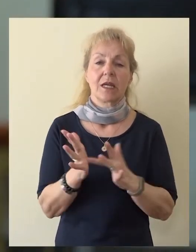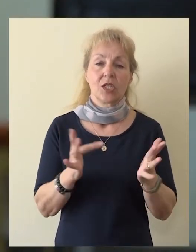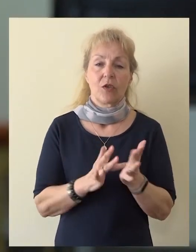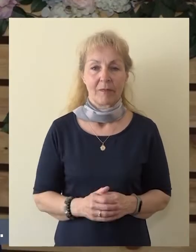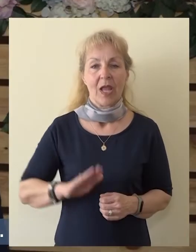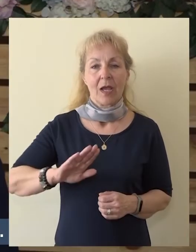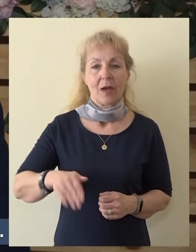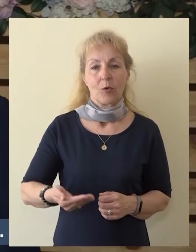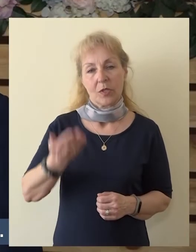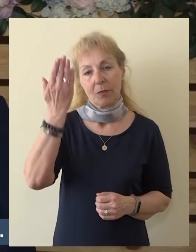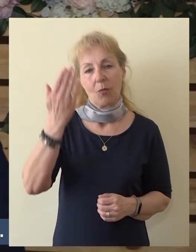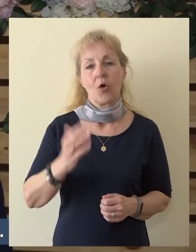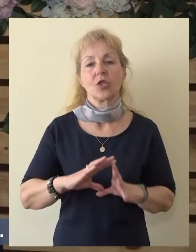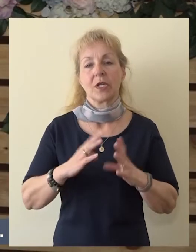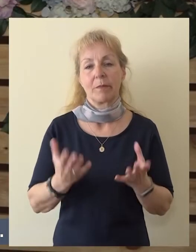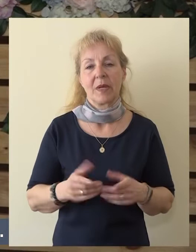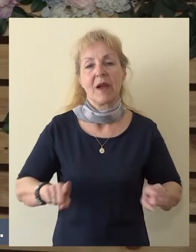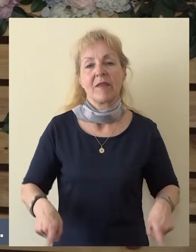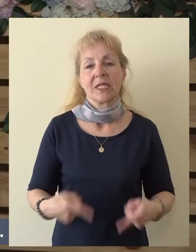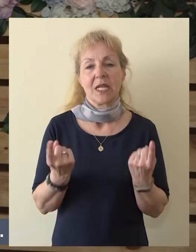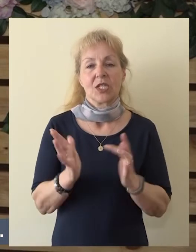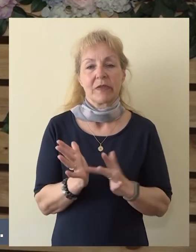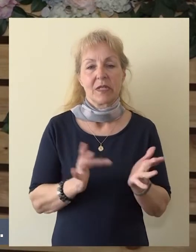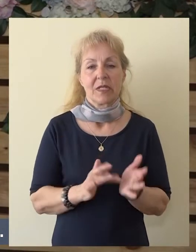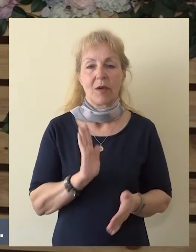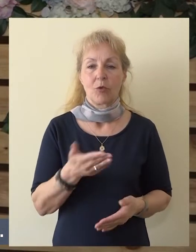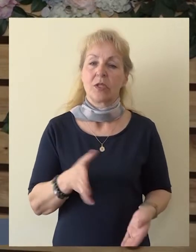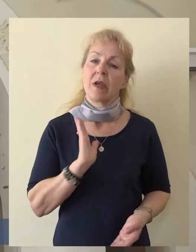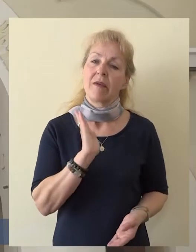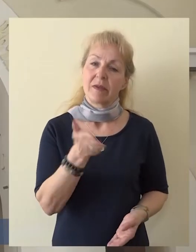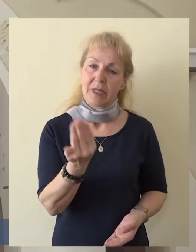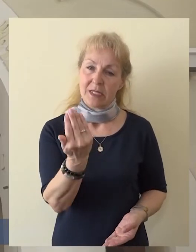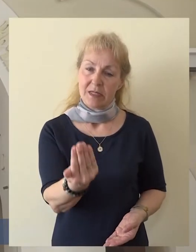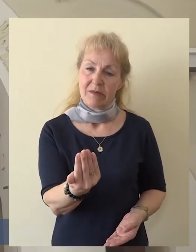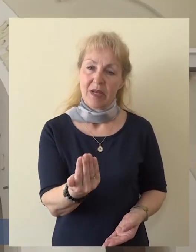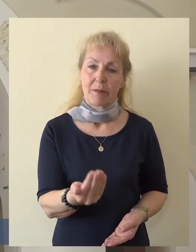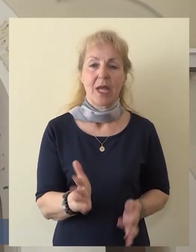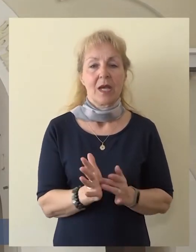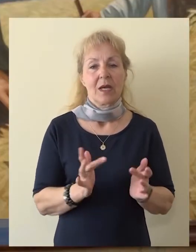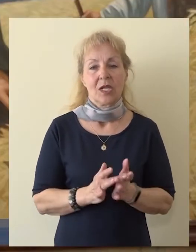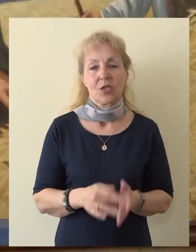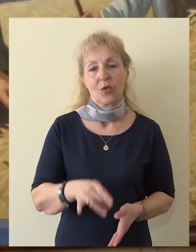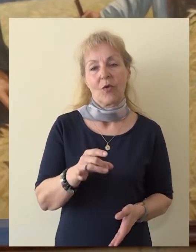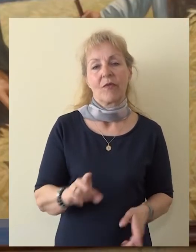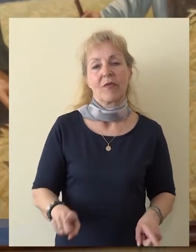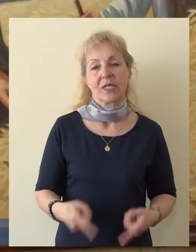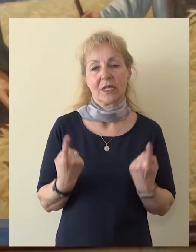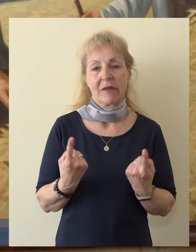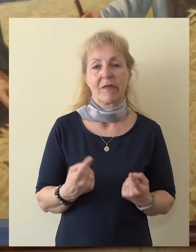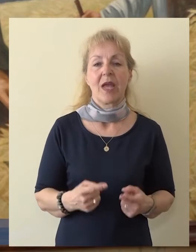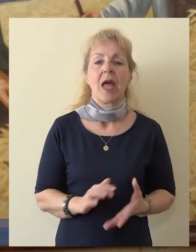Христового. Пусть Божий мир воскресшего Христа да пребудет з вами Христос воскрес. Мир вам,